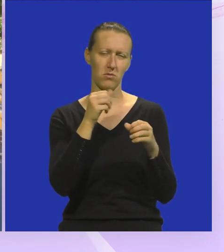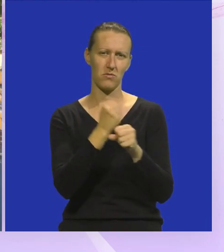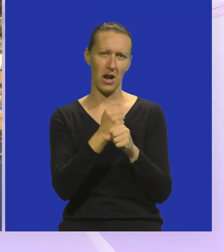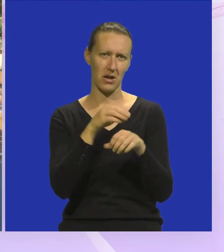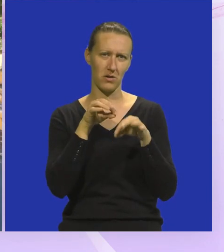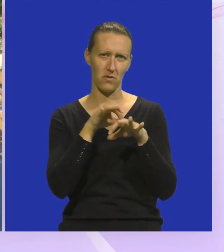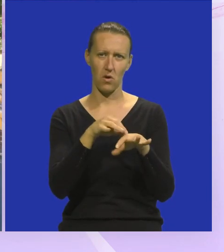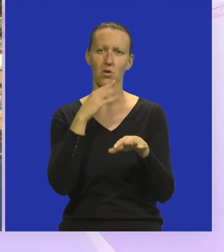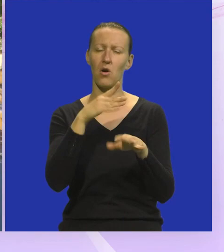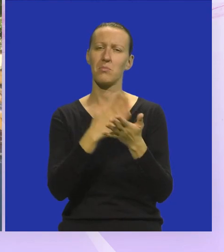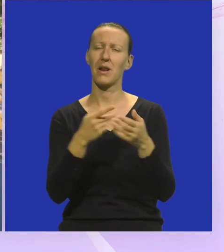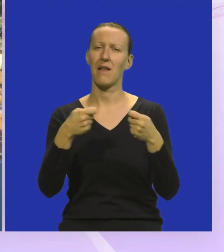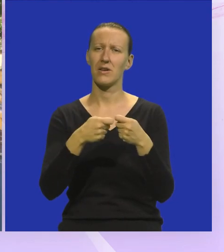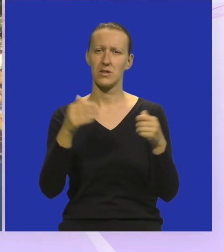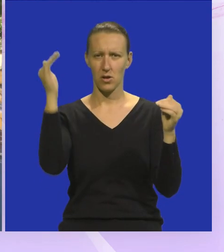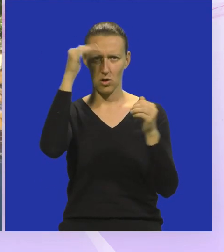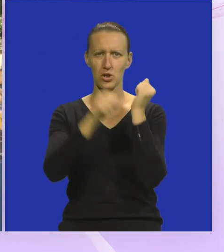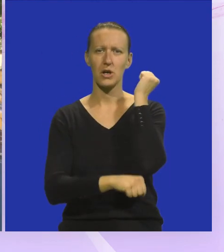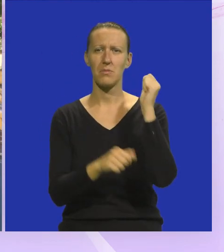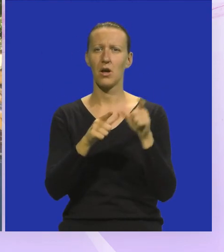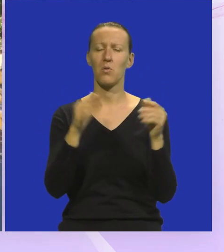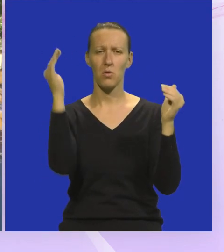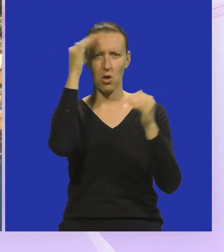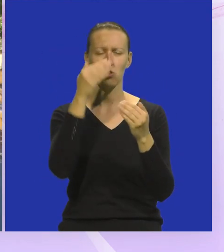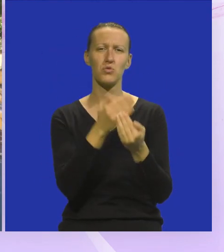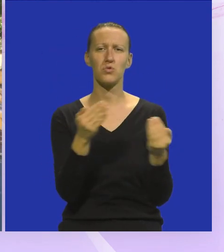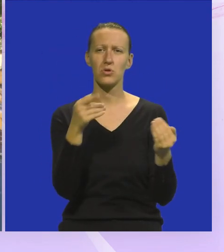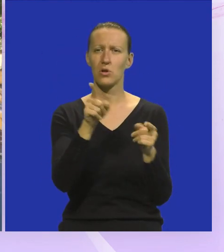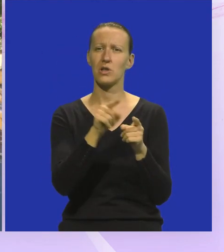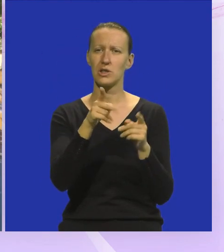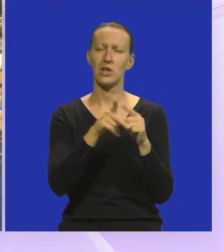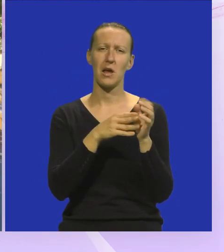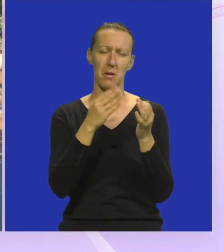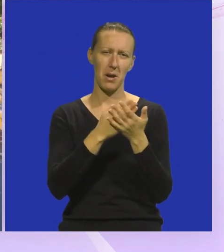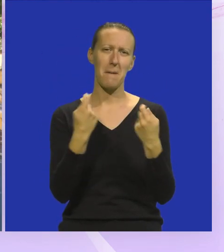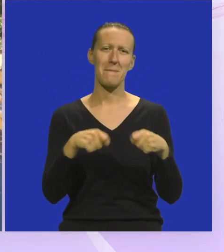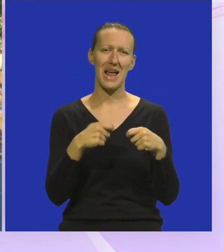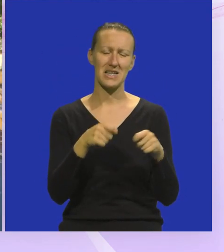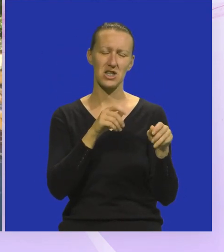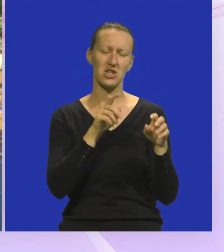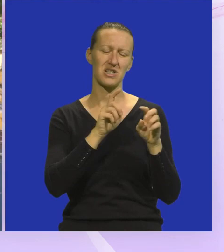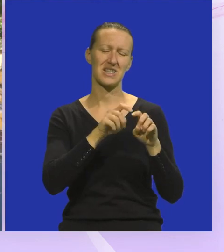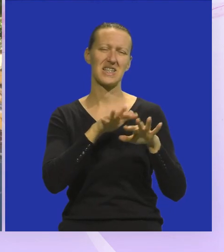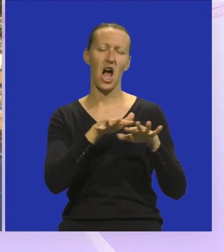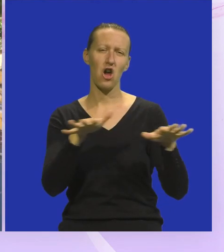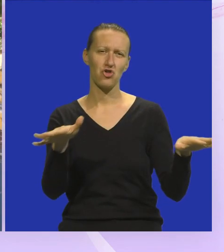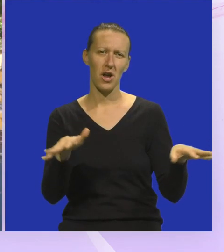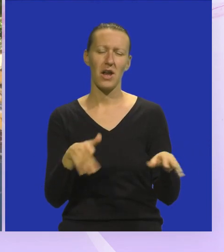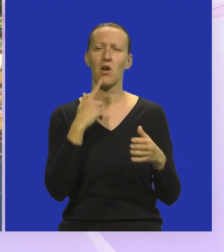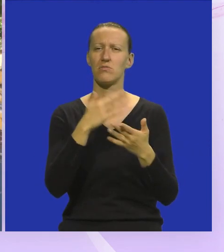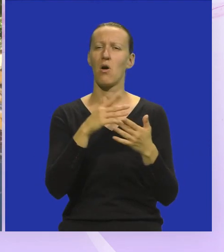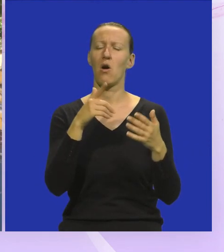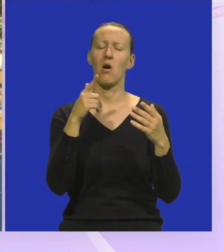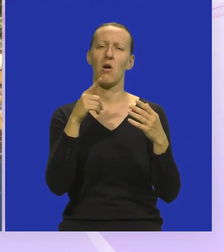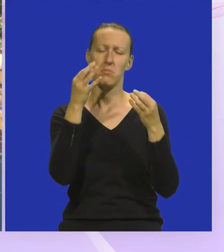početku vezana za inicijativu Noć gimnazije u noći muzeja Tu nam isto tema bila Plastično zagađenje Koju smo posvetili